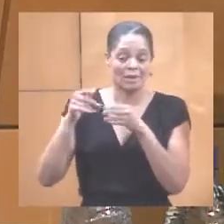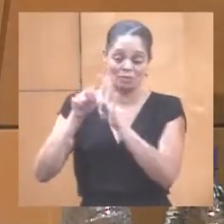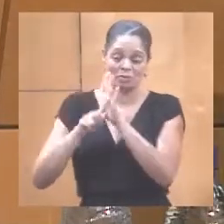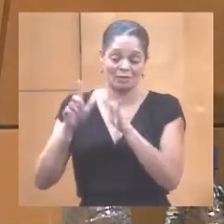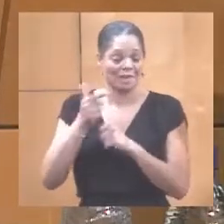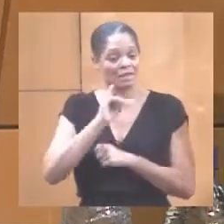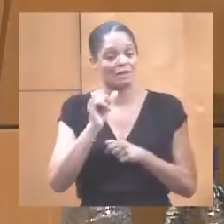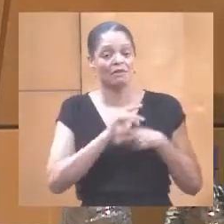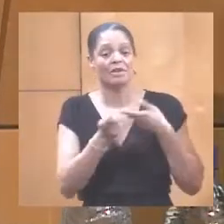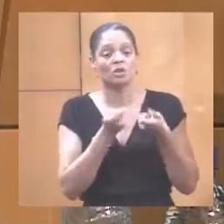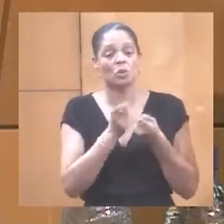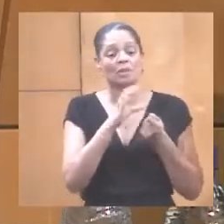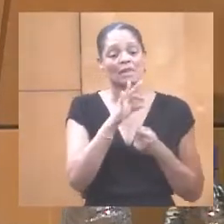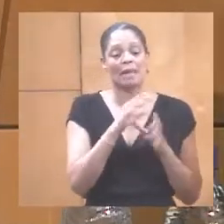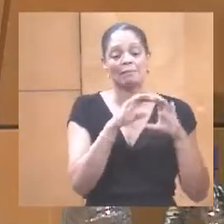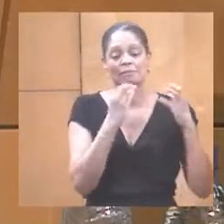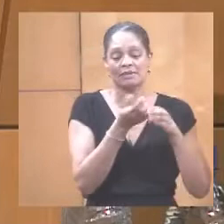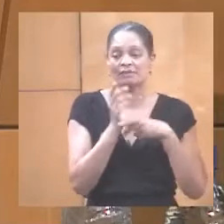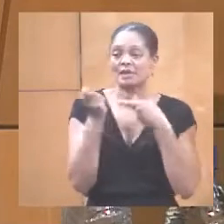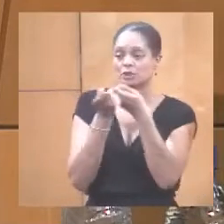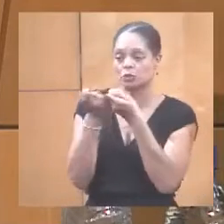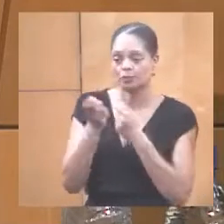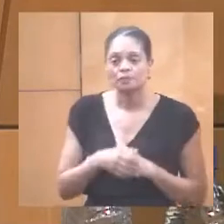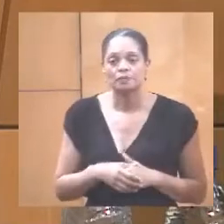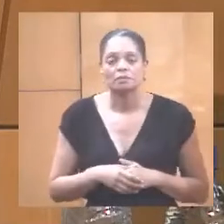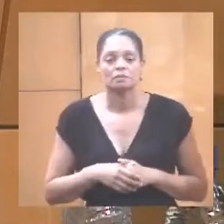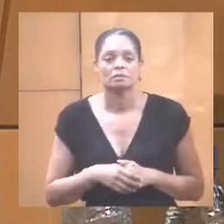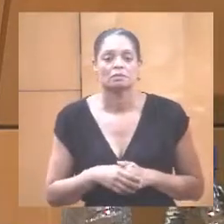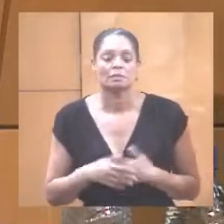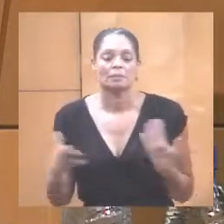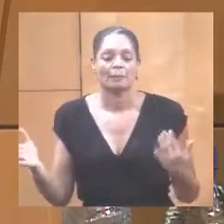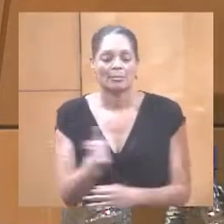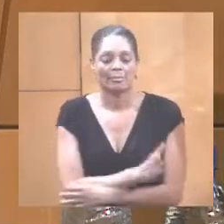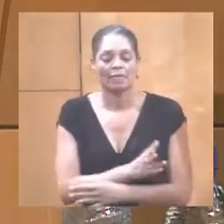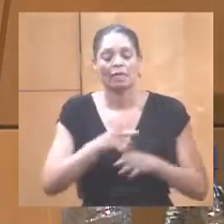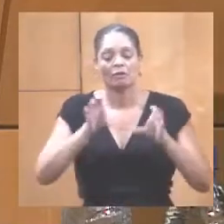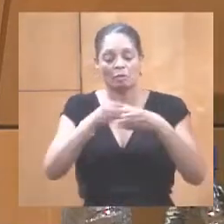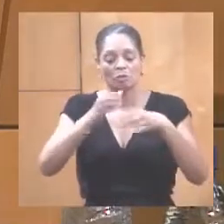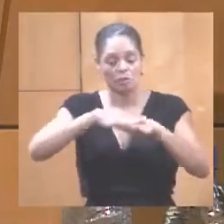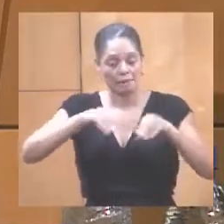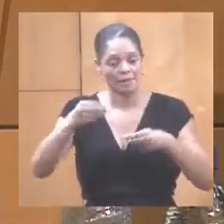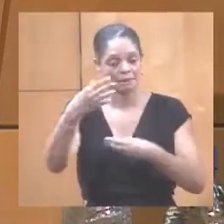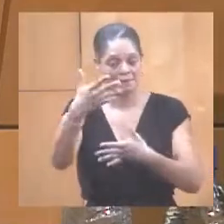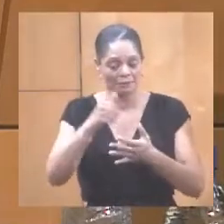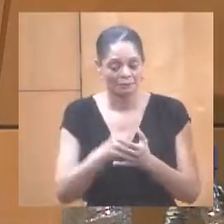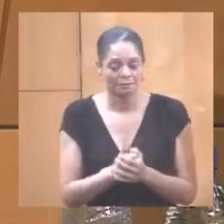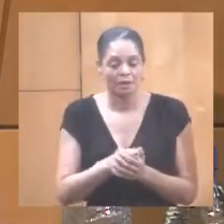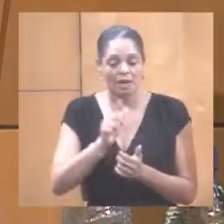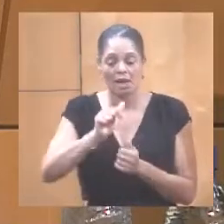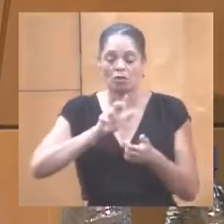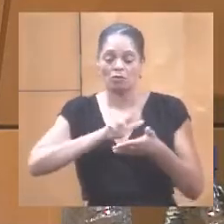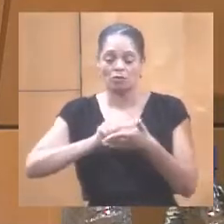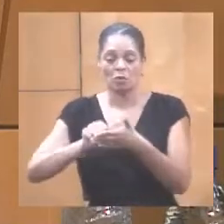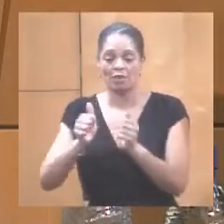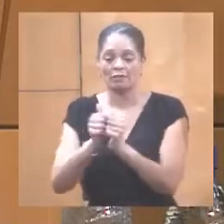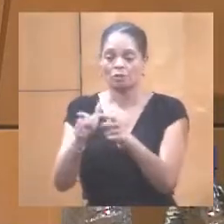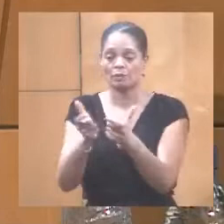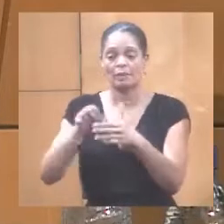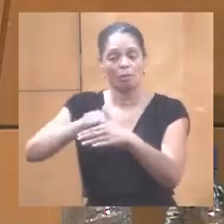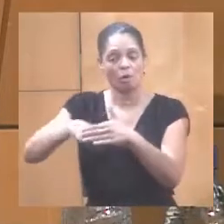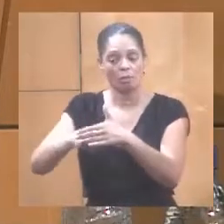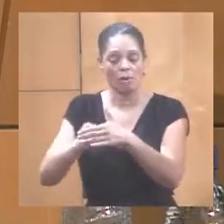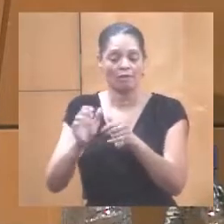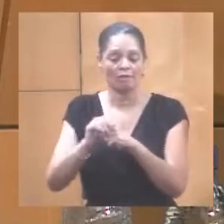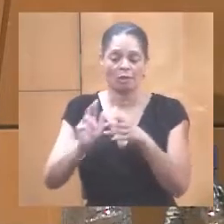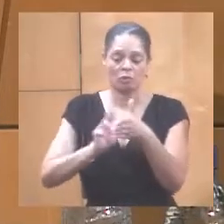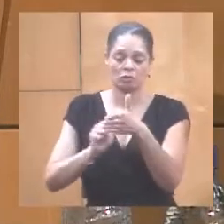Alors, celui pour les formations qui sont faites sur le territoire de Martinique. Nous avons passé une convention avec Pôle emploi, ce